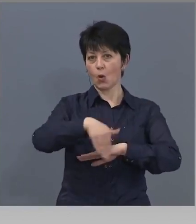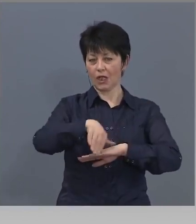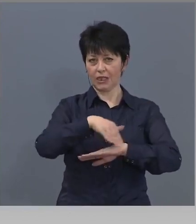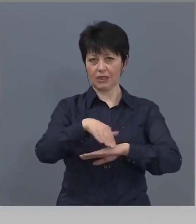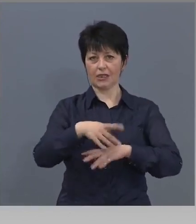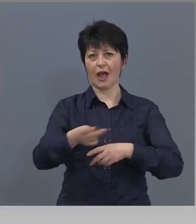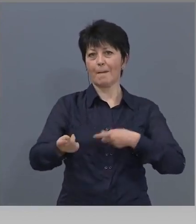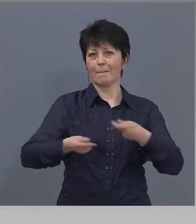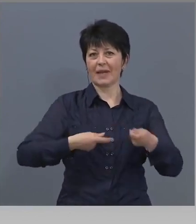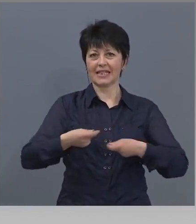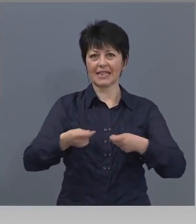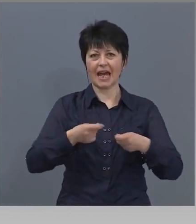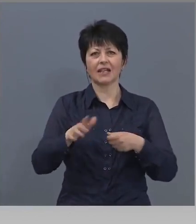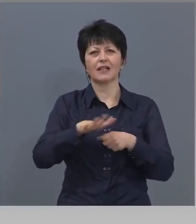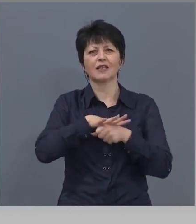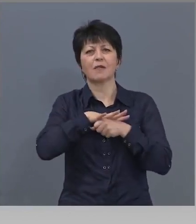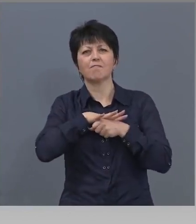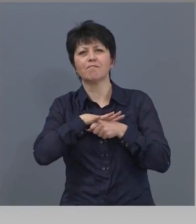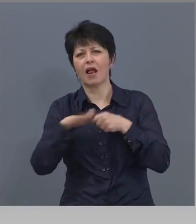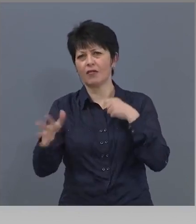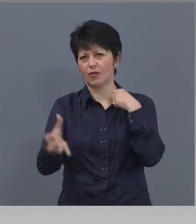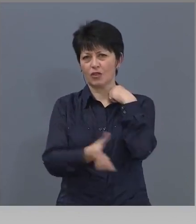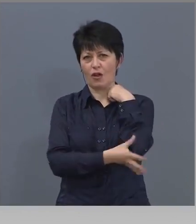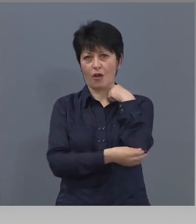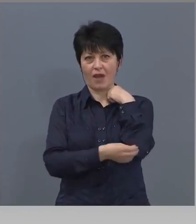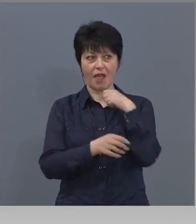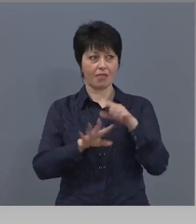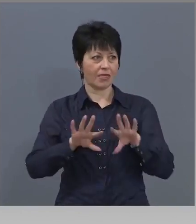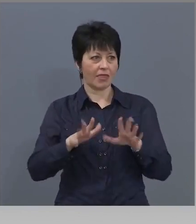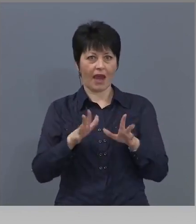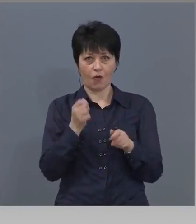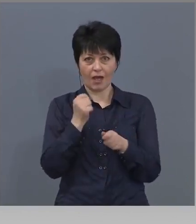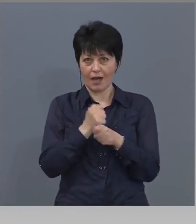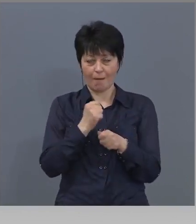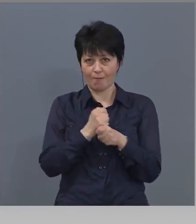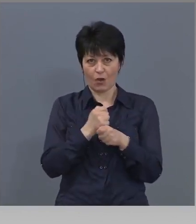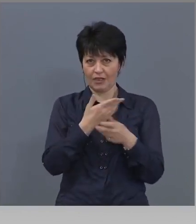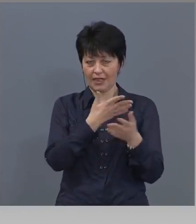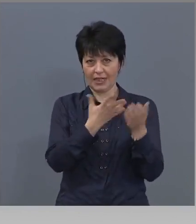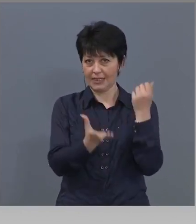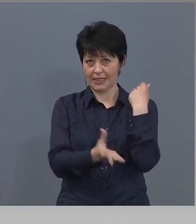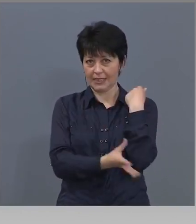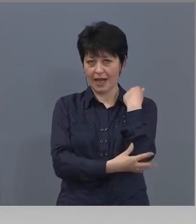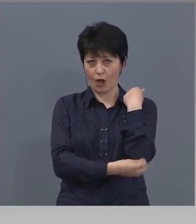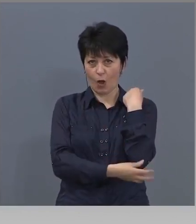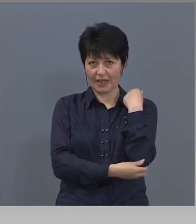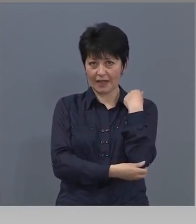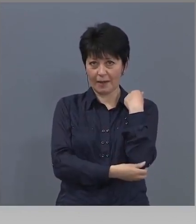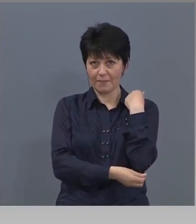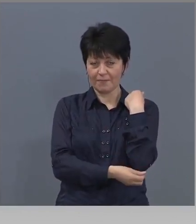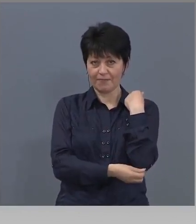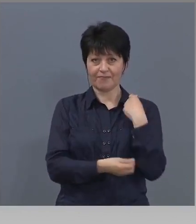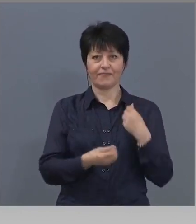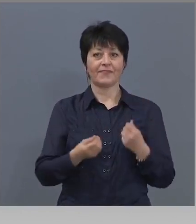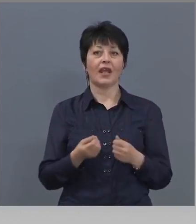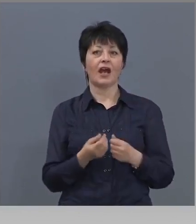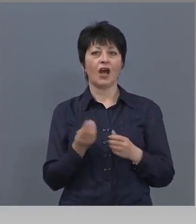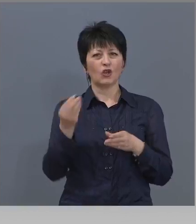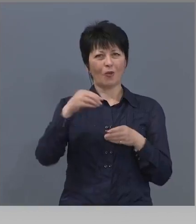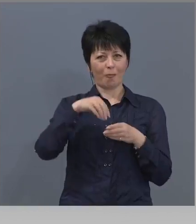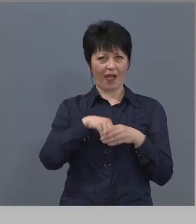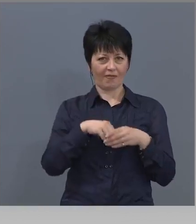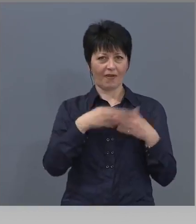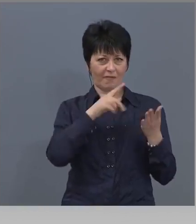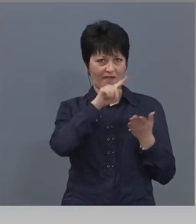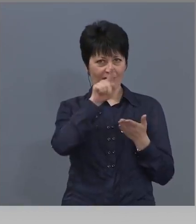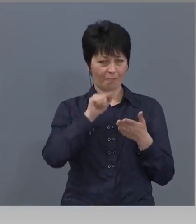са пълни с роми, някой въобще работи ли с тия хора? Допълвам въпроса само на Ива, направим лични впечатления от преди